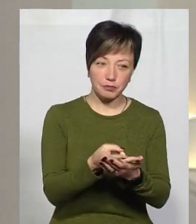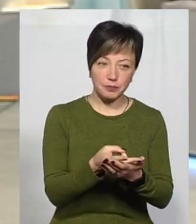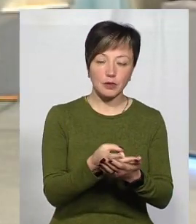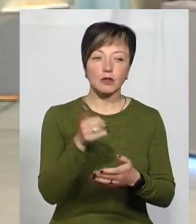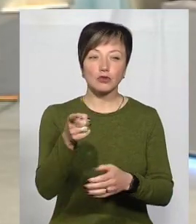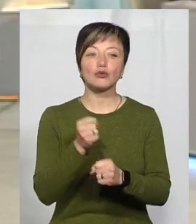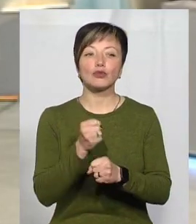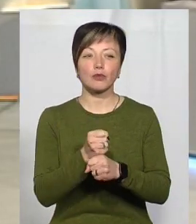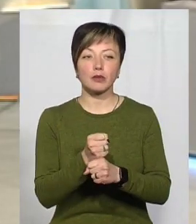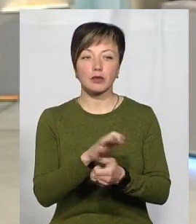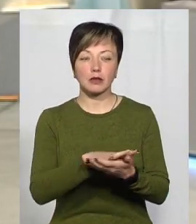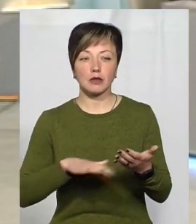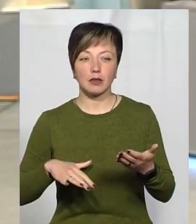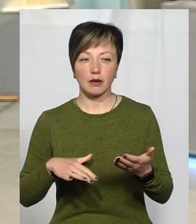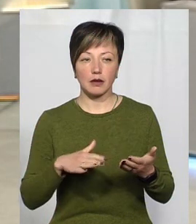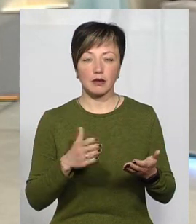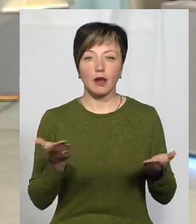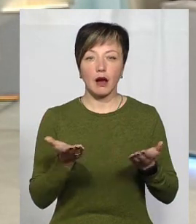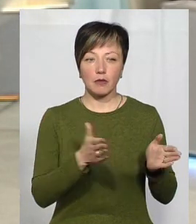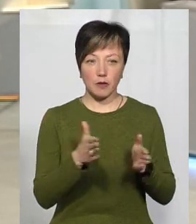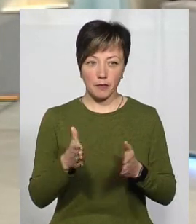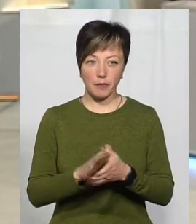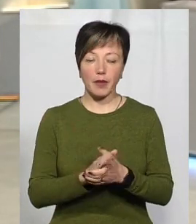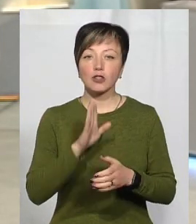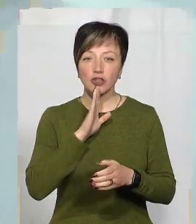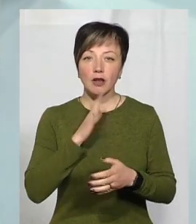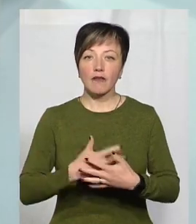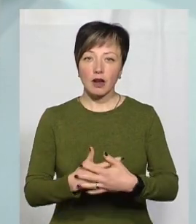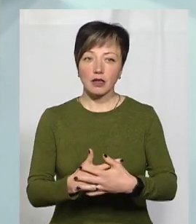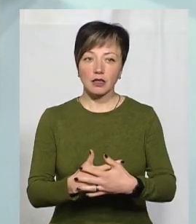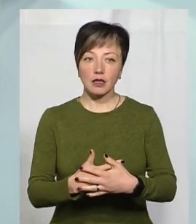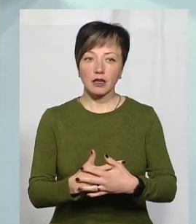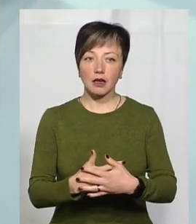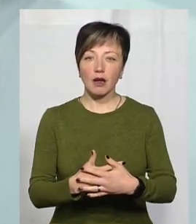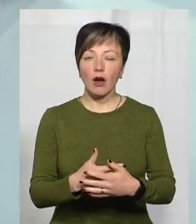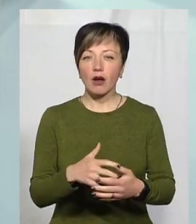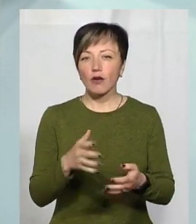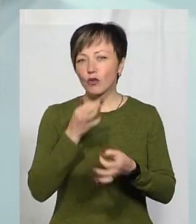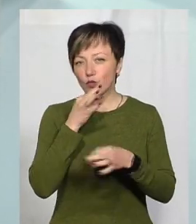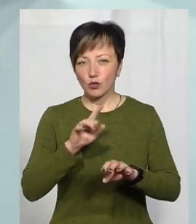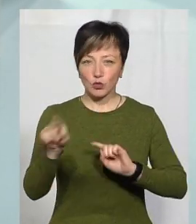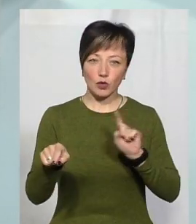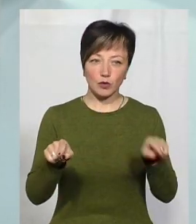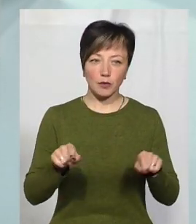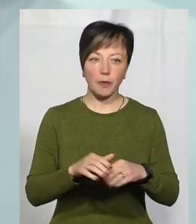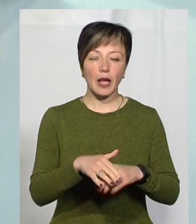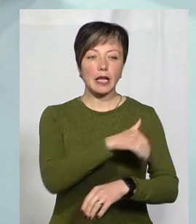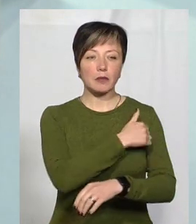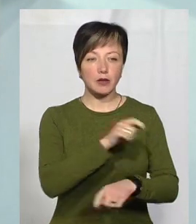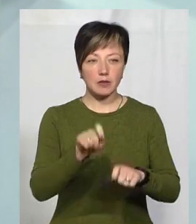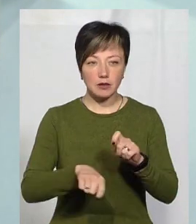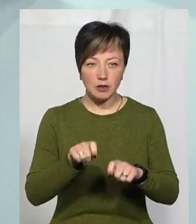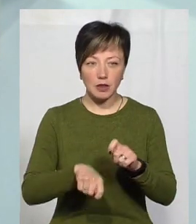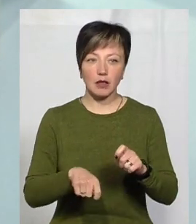Що Ви робили? Як це відбувалося? Яка поступала на пологи? Так, так. Чи в відділення патології? Ну, і туди, туди. Як була температура,